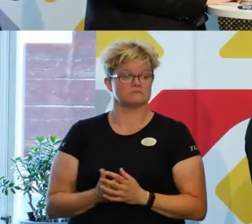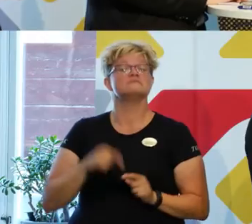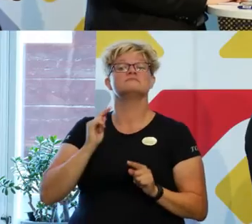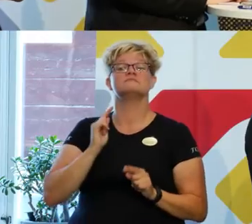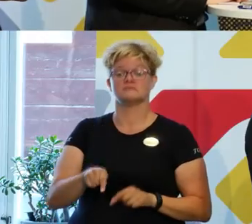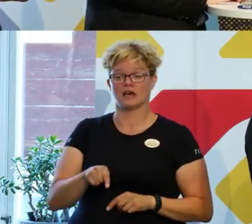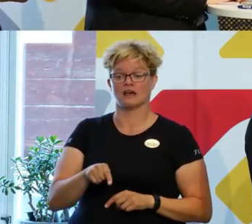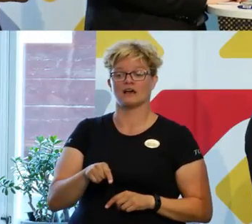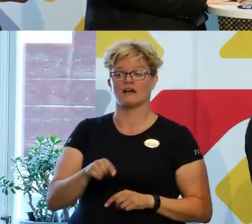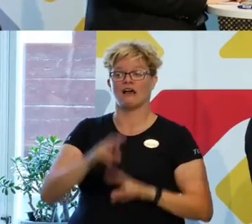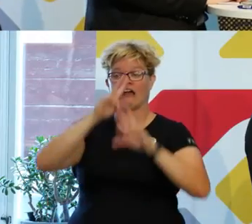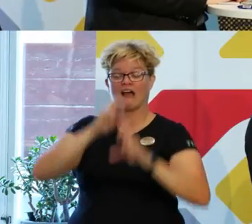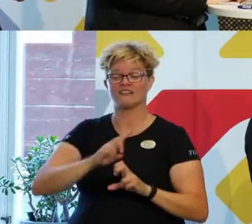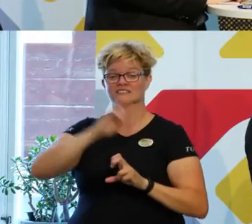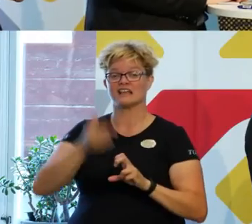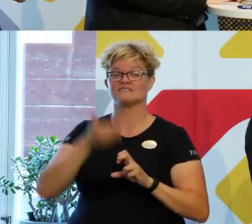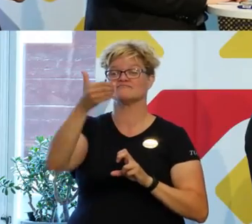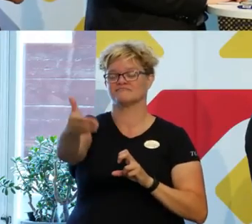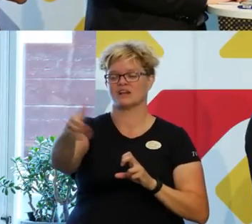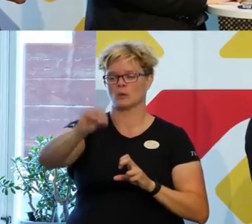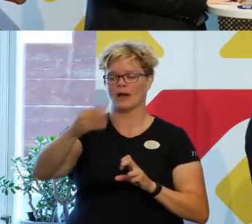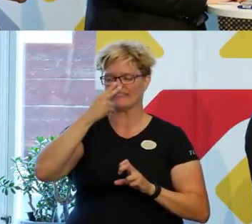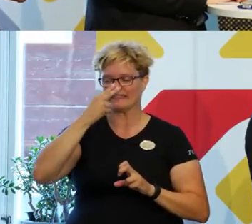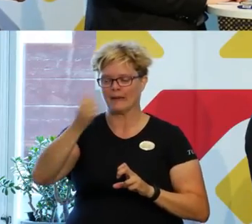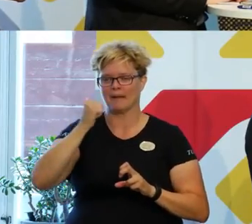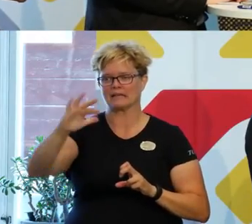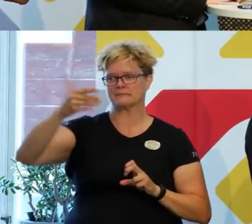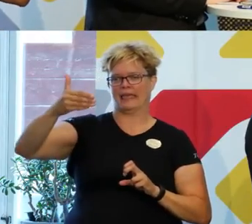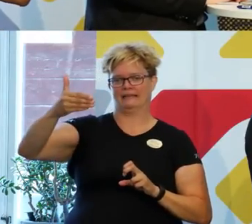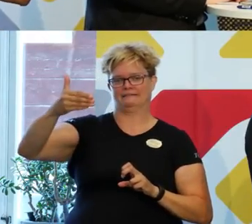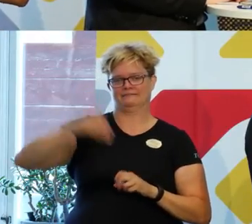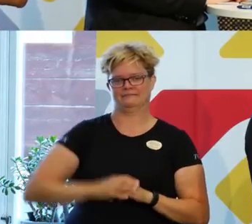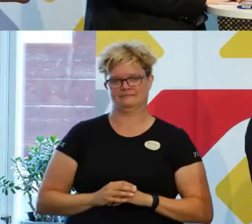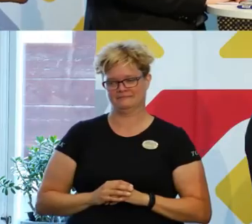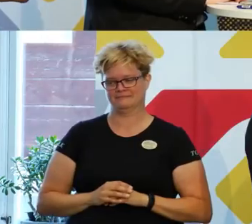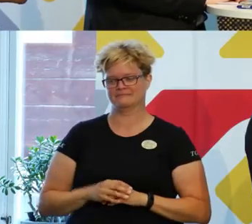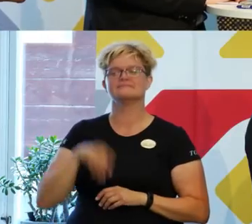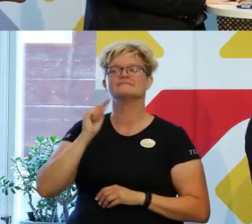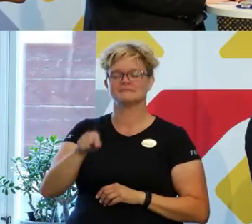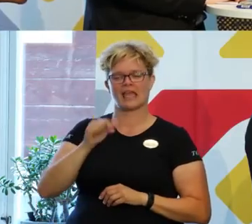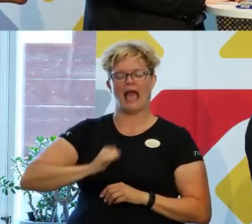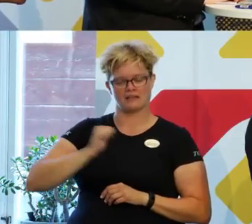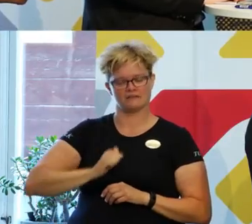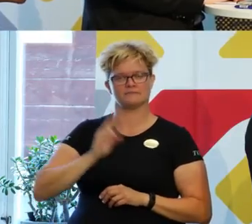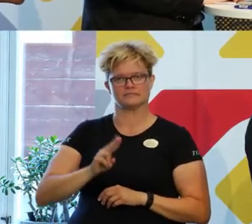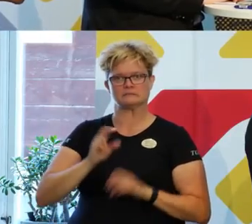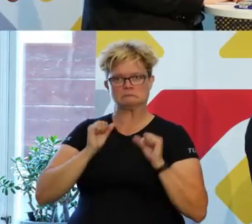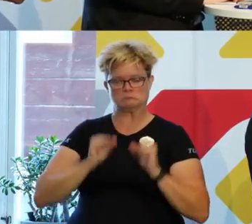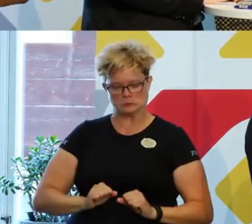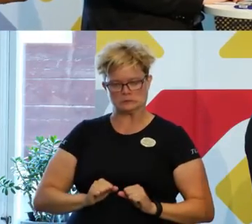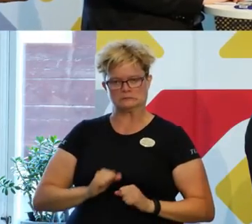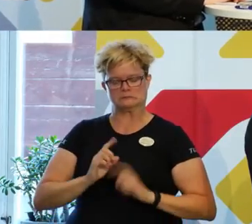det är det vi blir granskade av sen i backspegeln. Det vill säga att det är ett ansvar som får pliktiga.